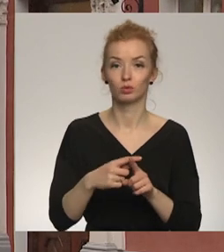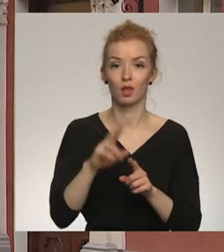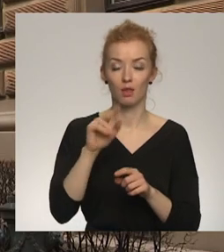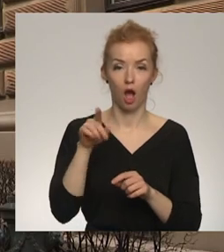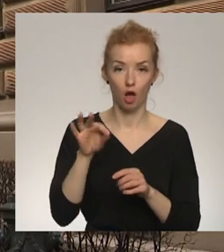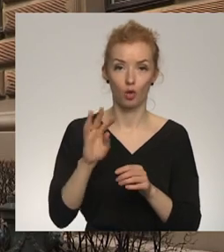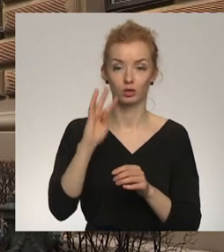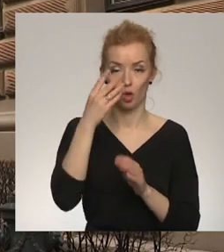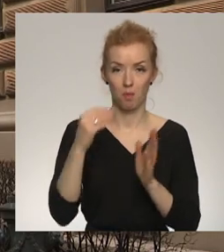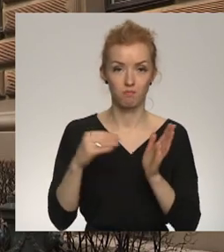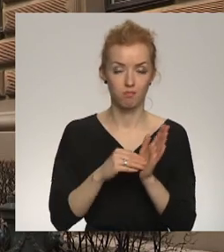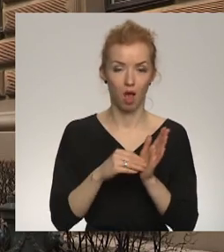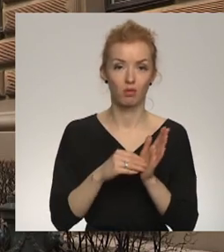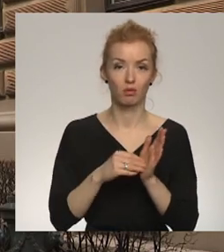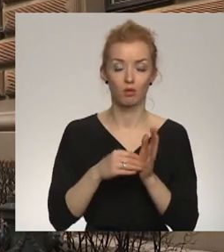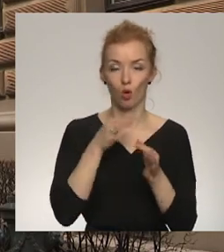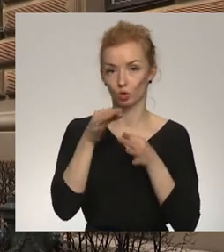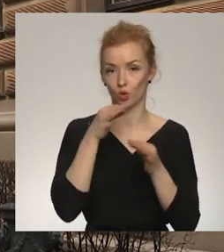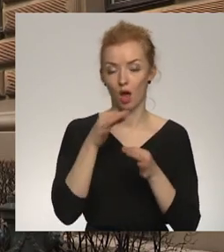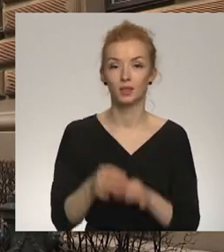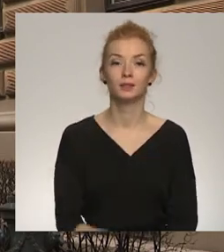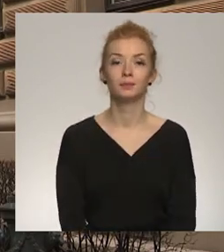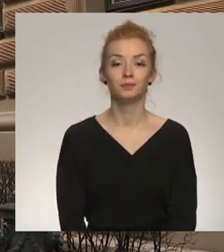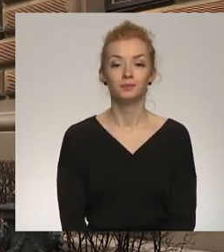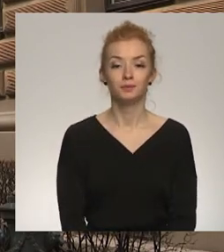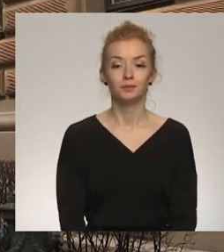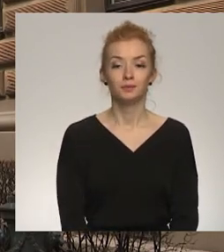līguma 4. panta konsultācijas. Man tur līdzīt Latvijas televīzija.